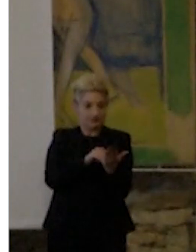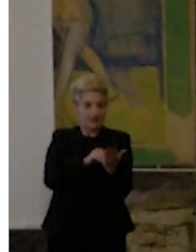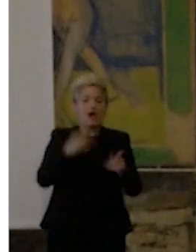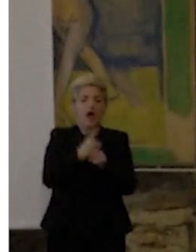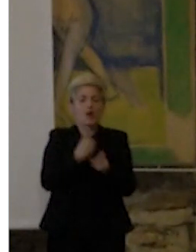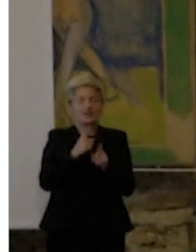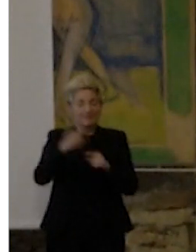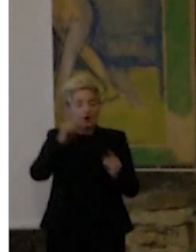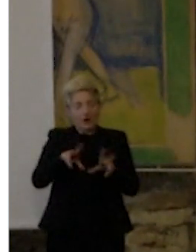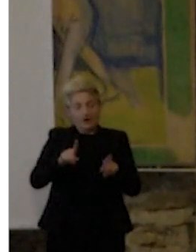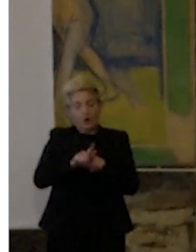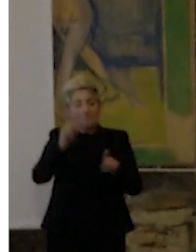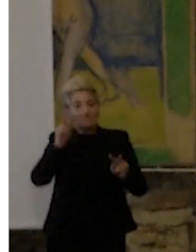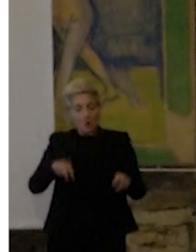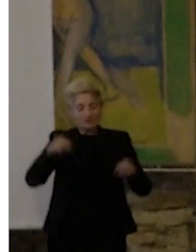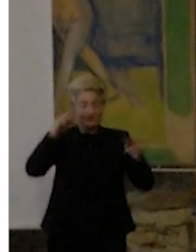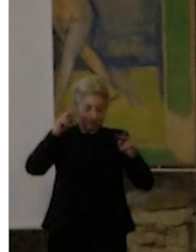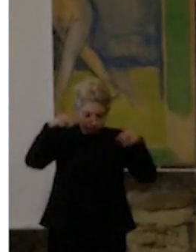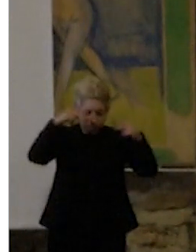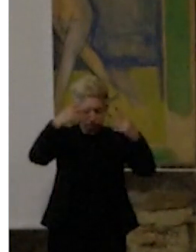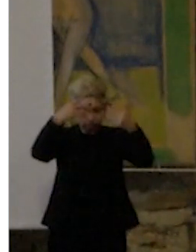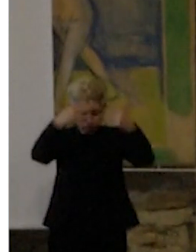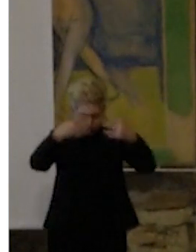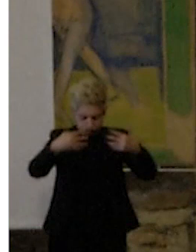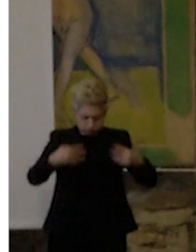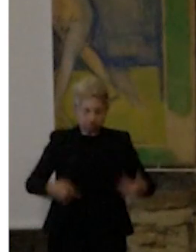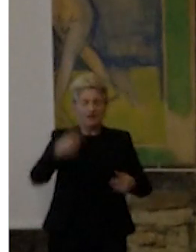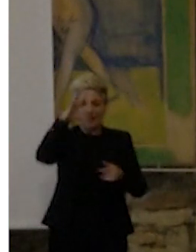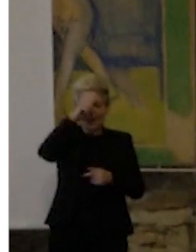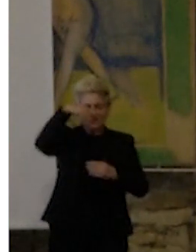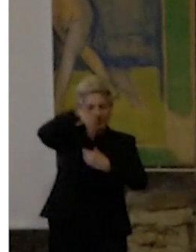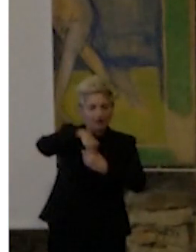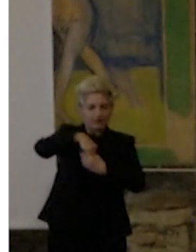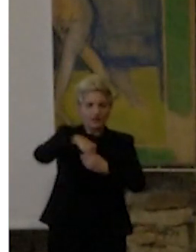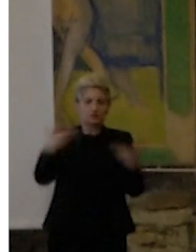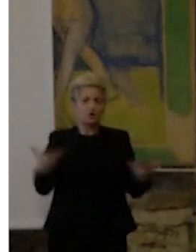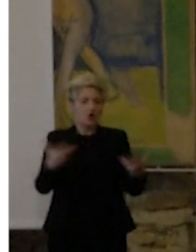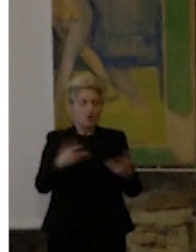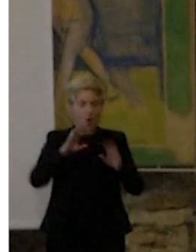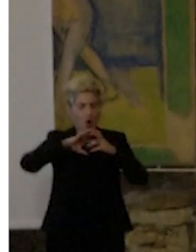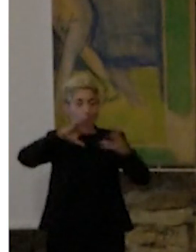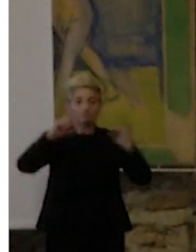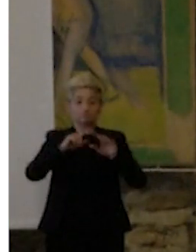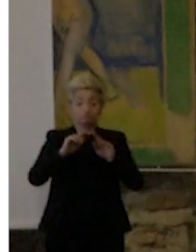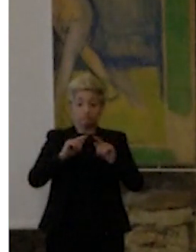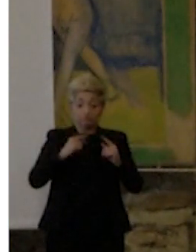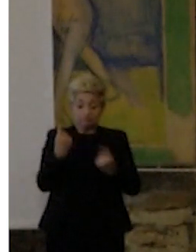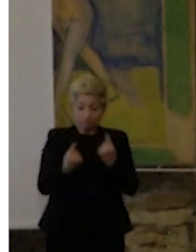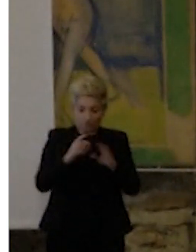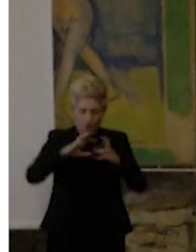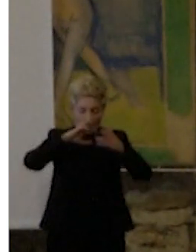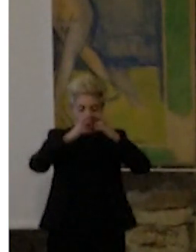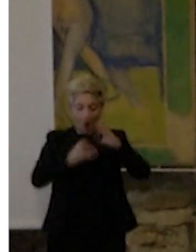guardare dall'alto, conoscere, comprendere, capire tutto quello che c'è all'interno di questa grande complessità. Per me è significato.